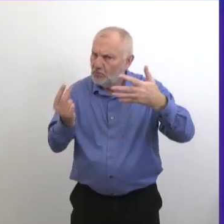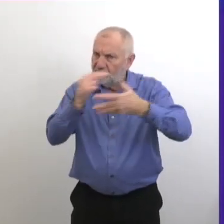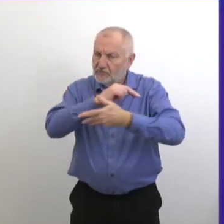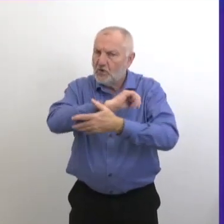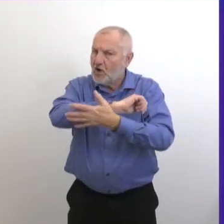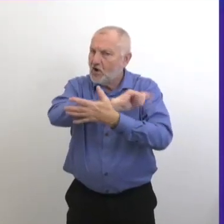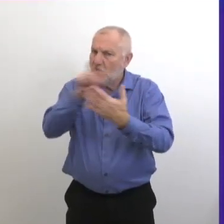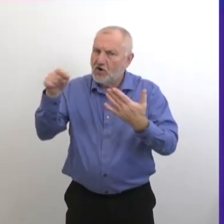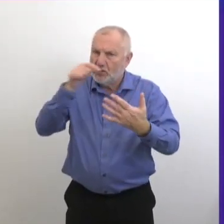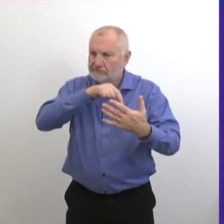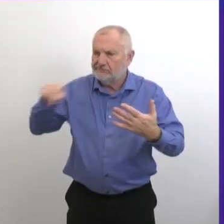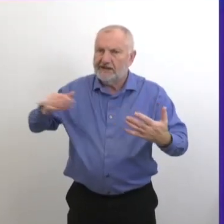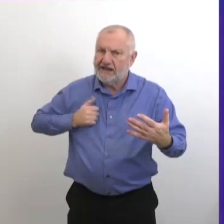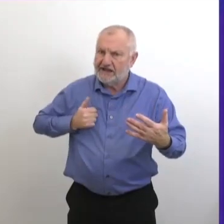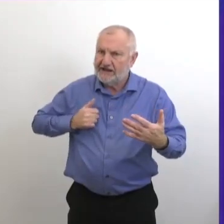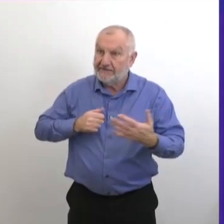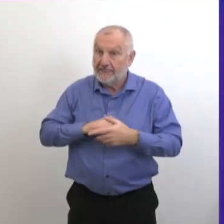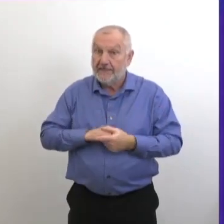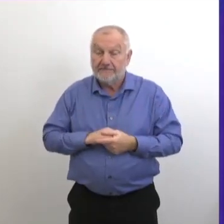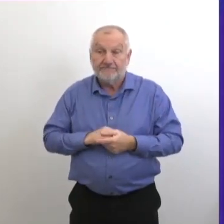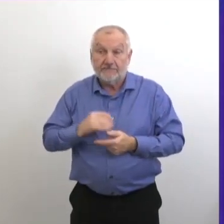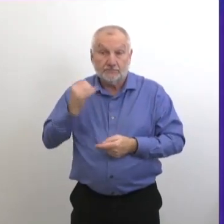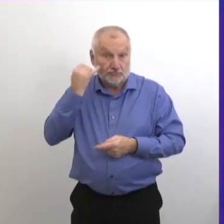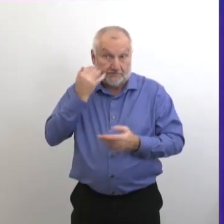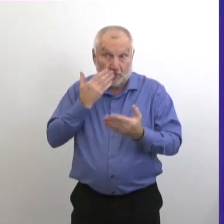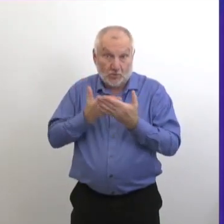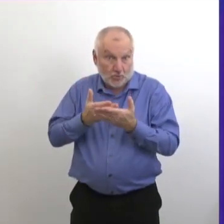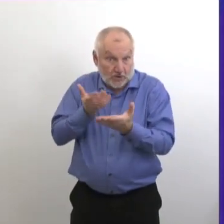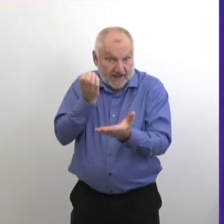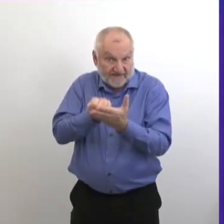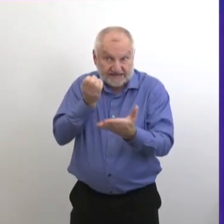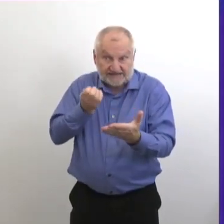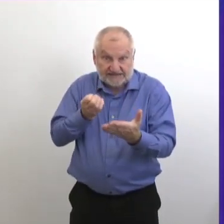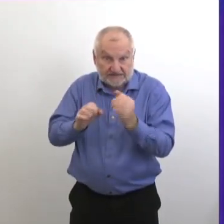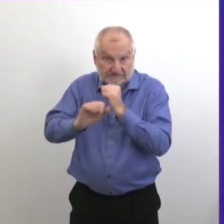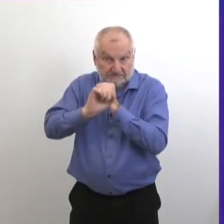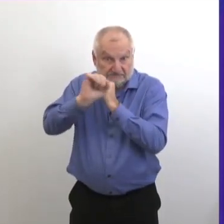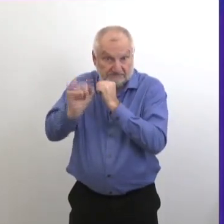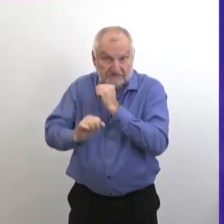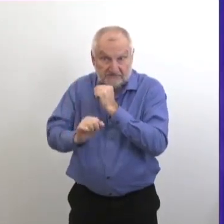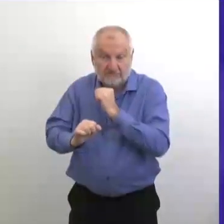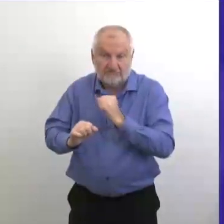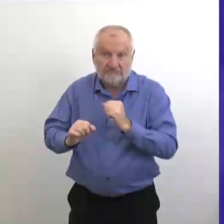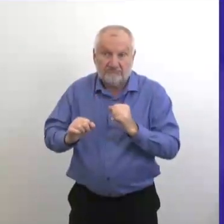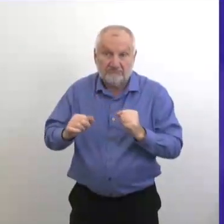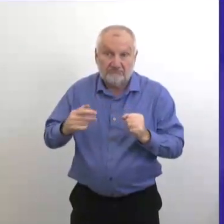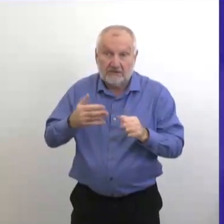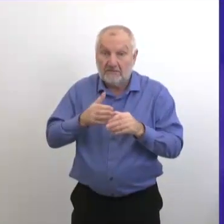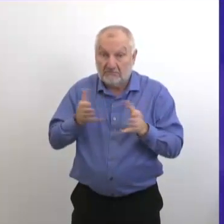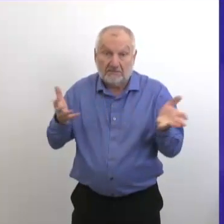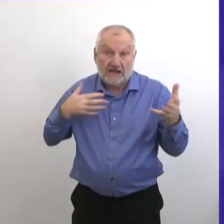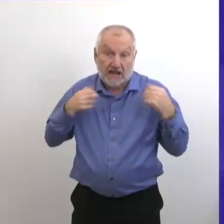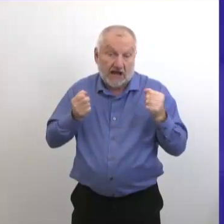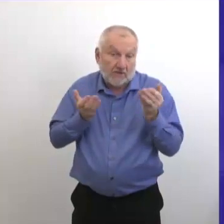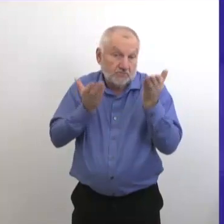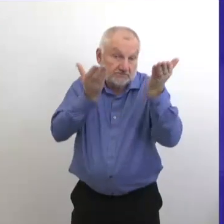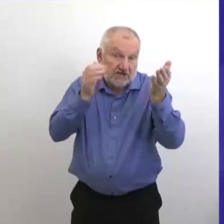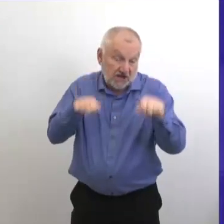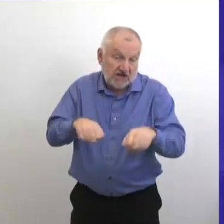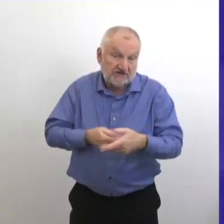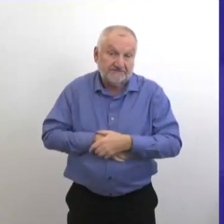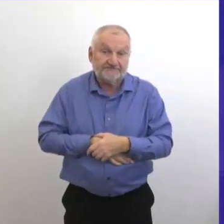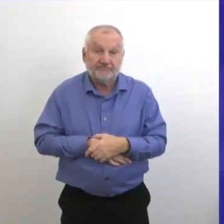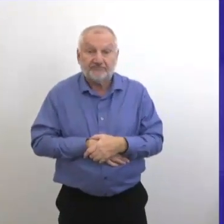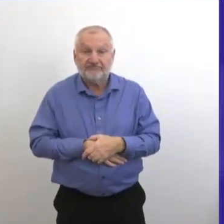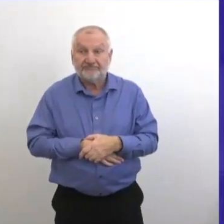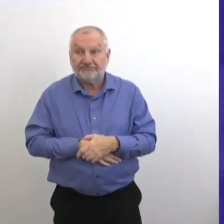données indiquant qu'il faudrait prolonger ça, eh bien oui, effectivement, c'est ce que les autorités de santé publique vont prolonger ça. Avez-vous